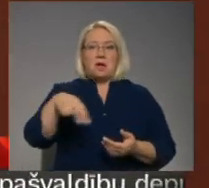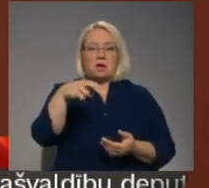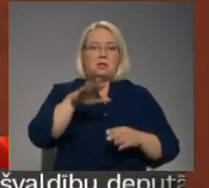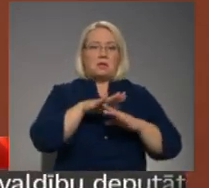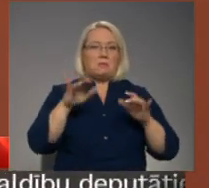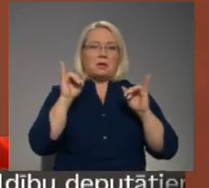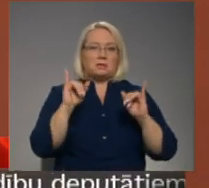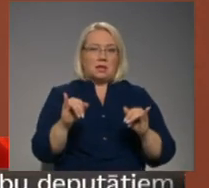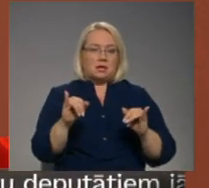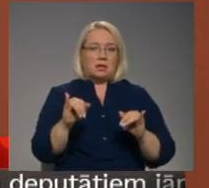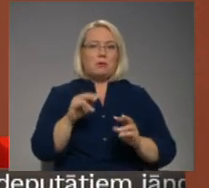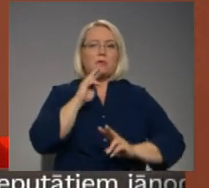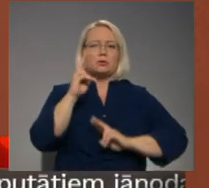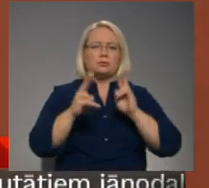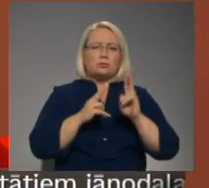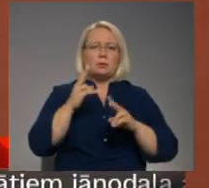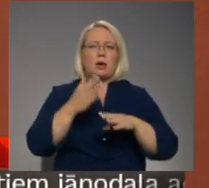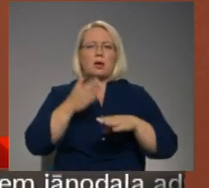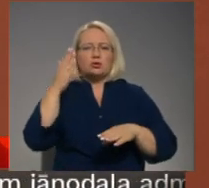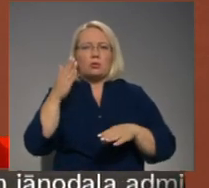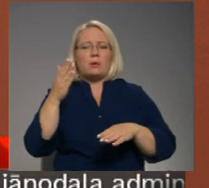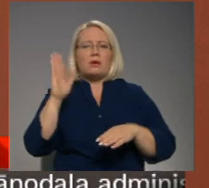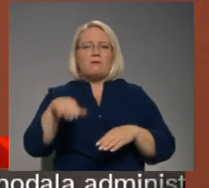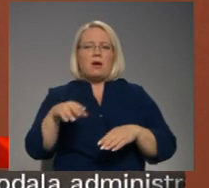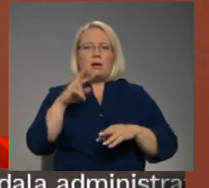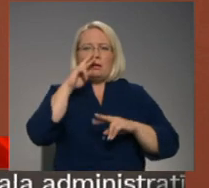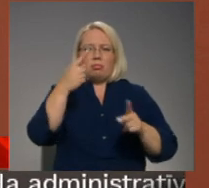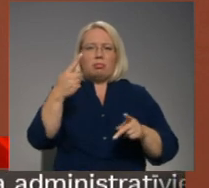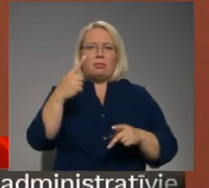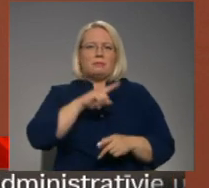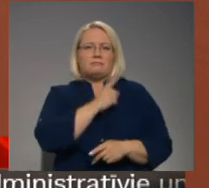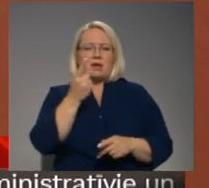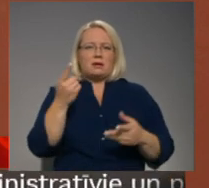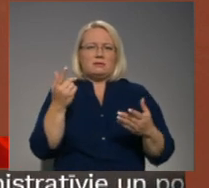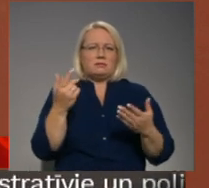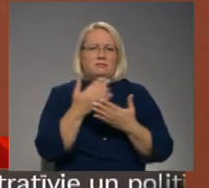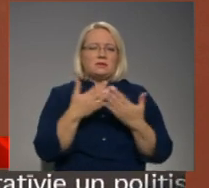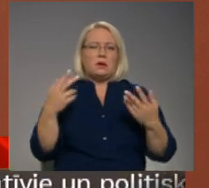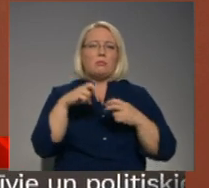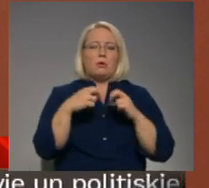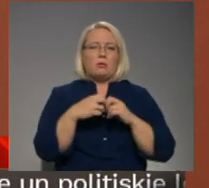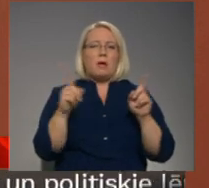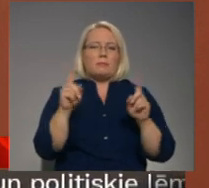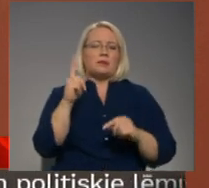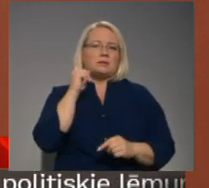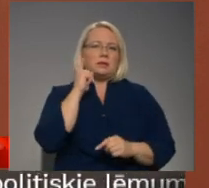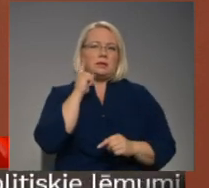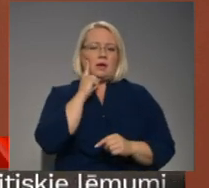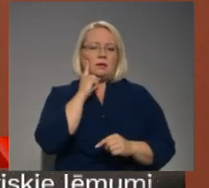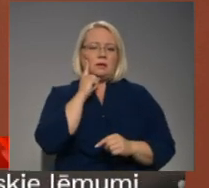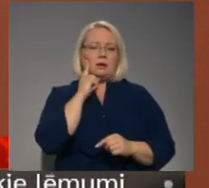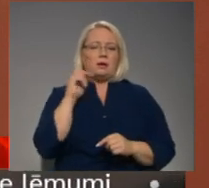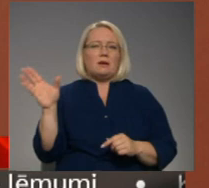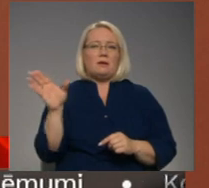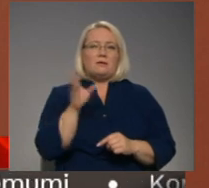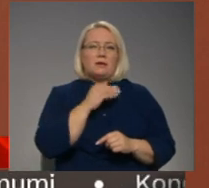slikti. Sūdzības ir kā asumiņi, ka var sagriezties mazie. Tā kā tur kaut kāda problēma ir dzirdēts, ka nevisi